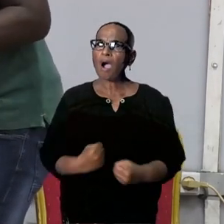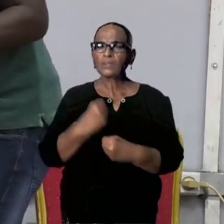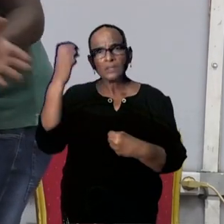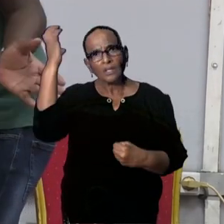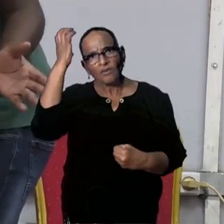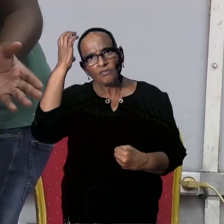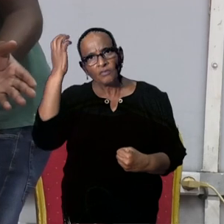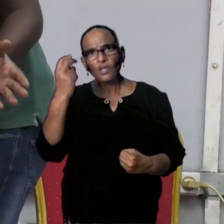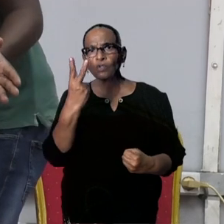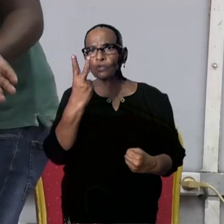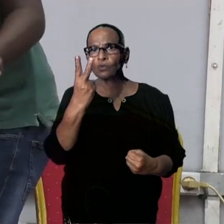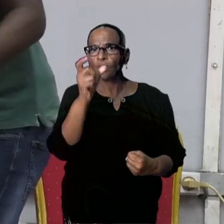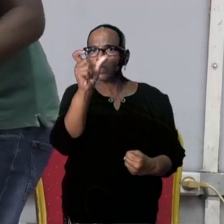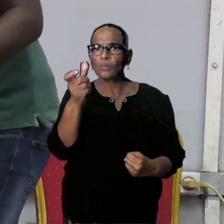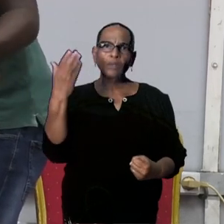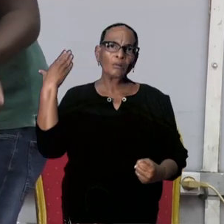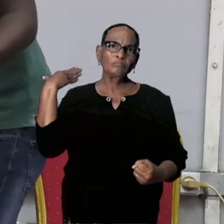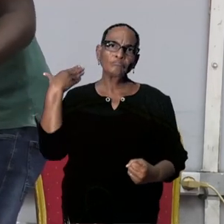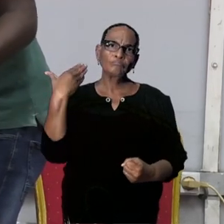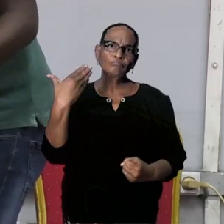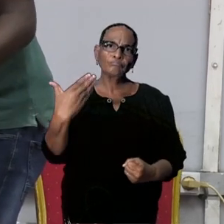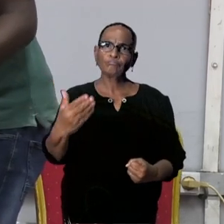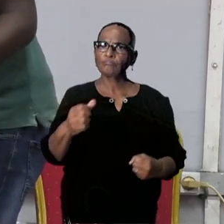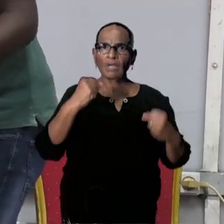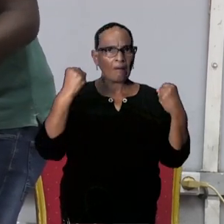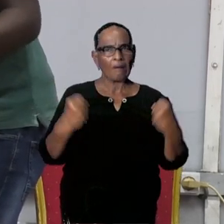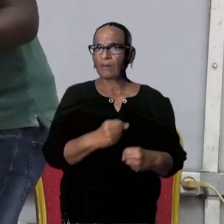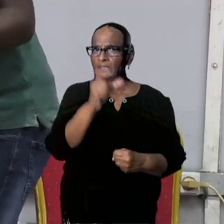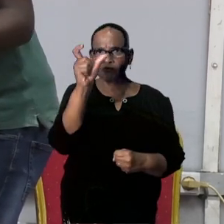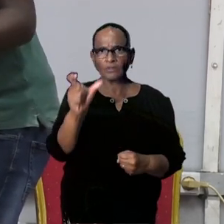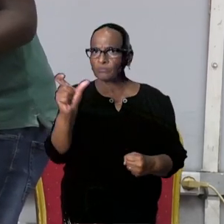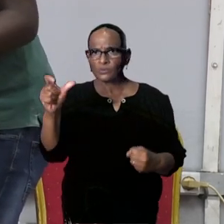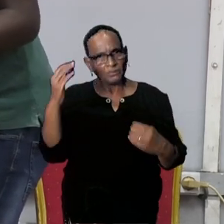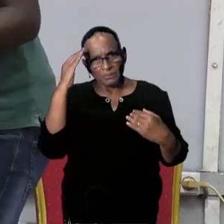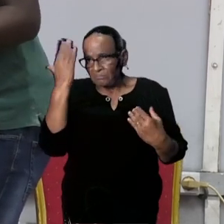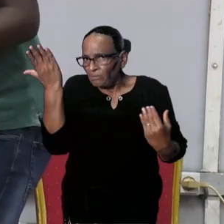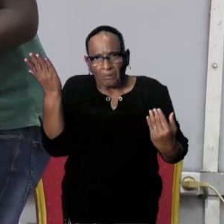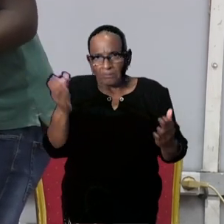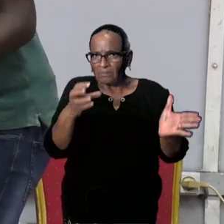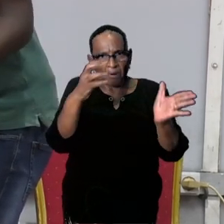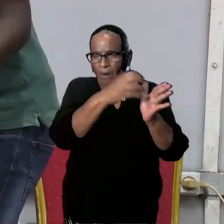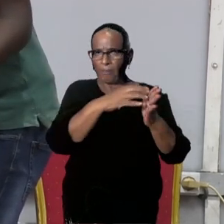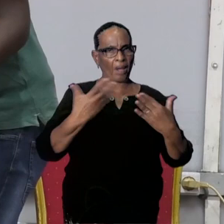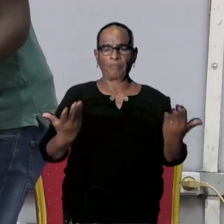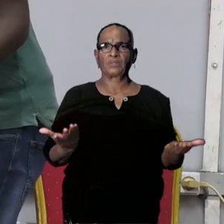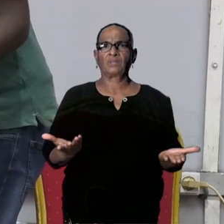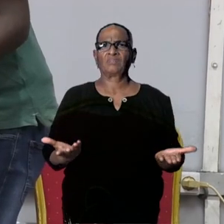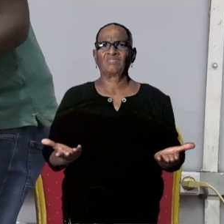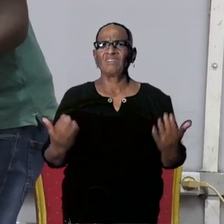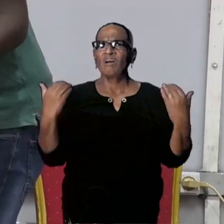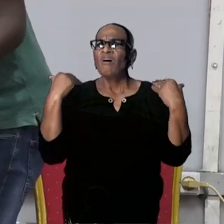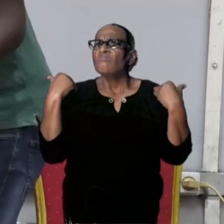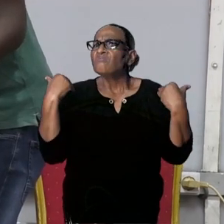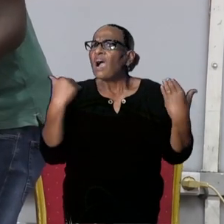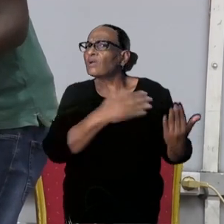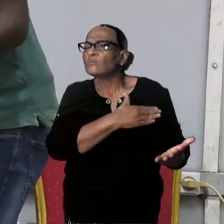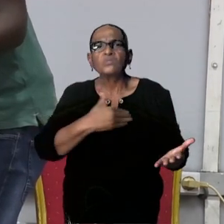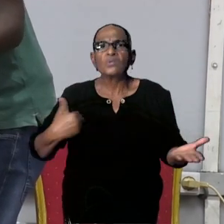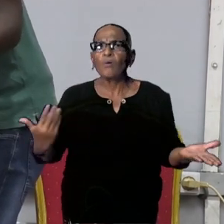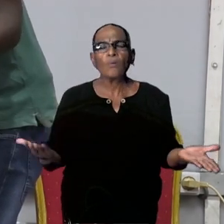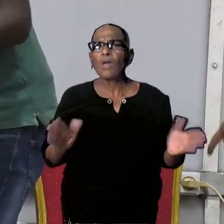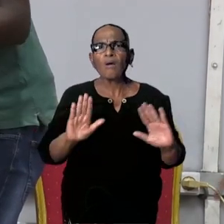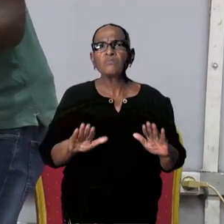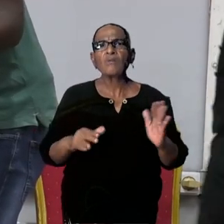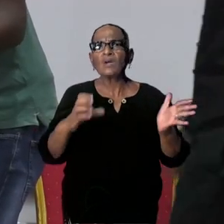praten al over twee weken geleden dat er geen actieve cases meer worden bekendgemaakt. Waar ligt het aan dat het zo lang duurt